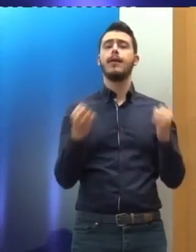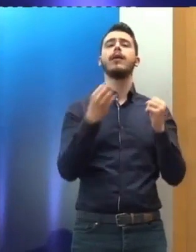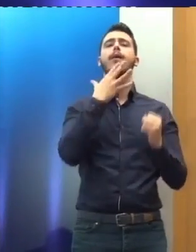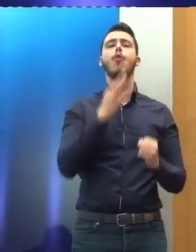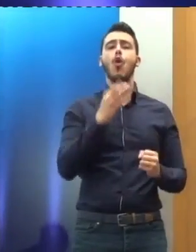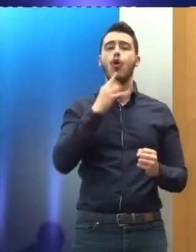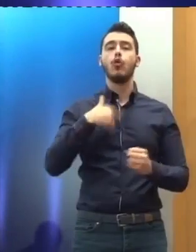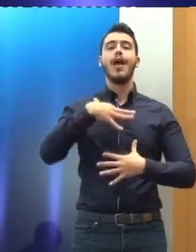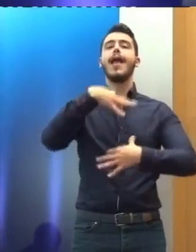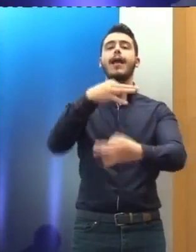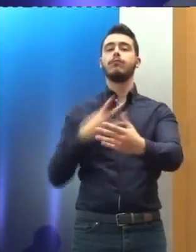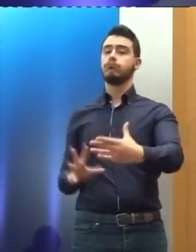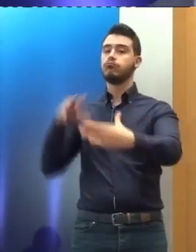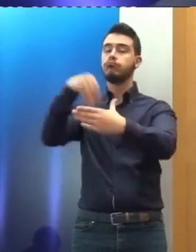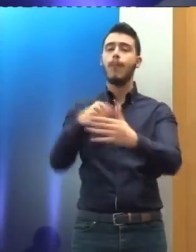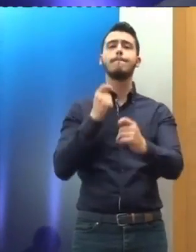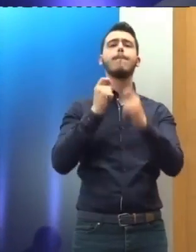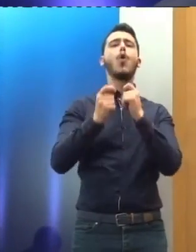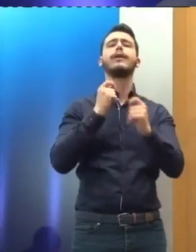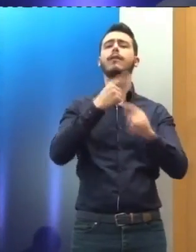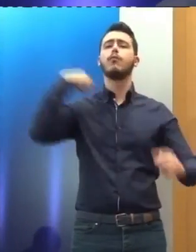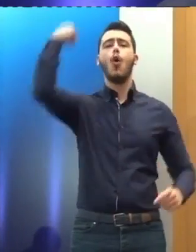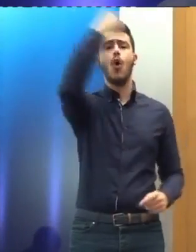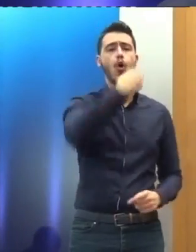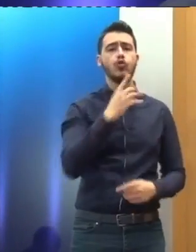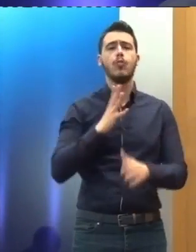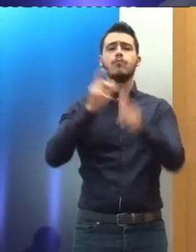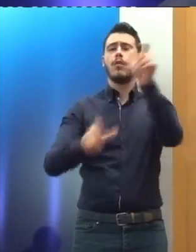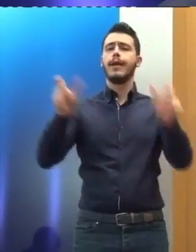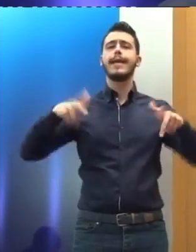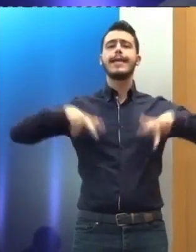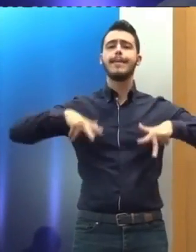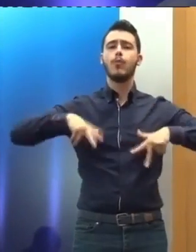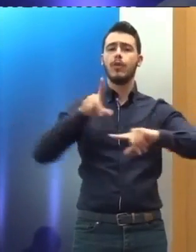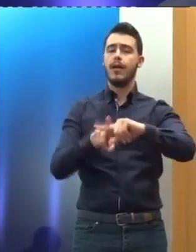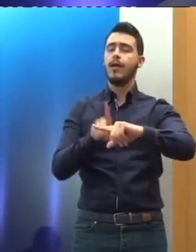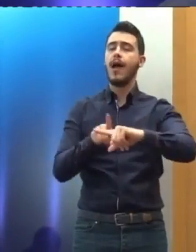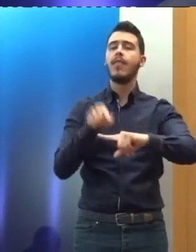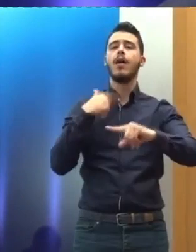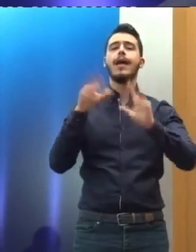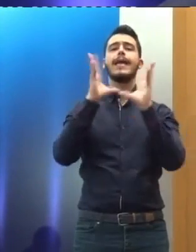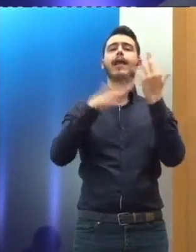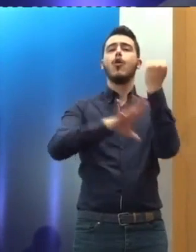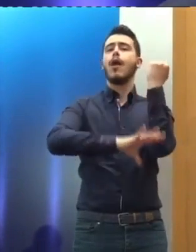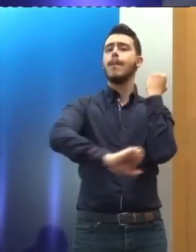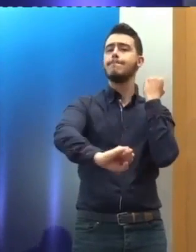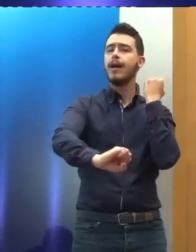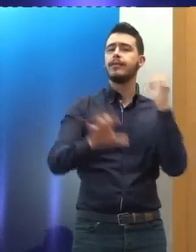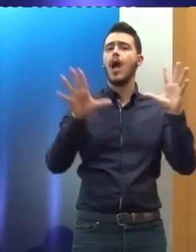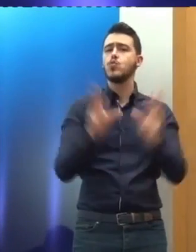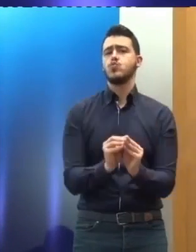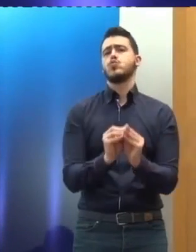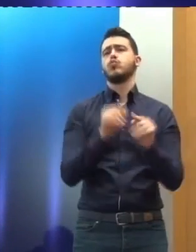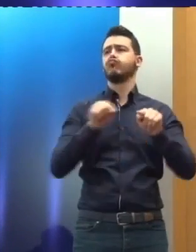ήταν πολιτικά πρόσωπα υψηλού, ήταν υπουργοί, σε επίπεδο γενικού